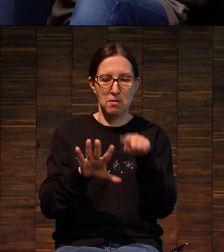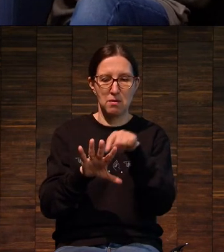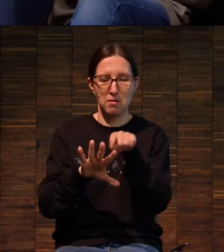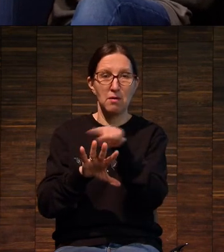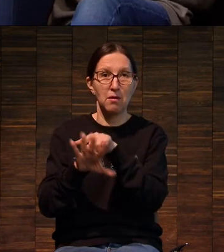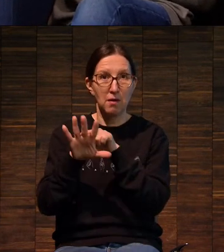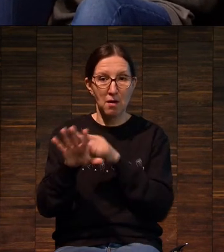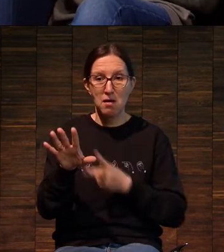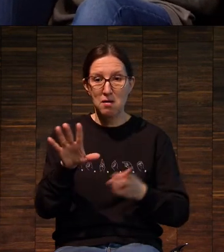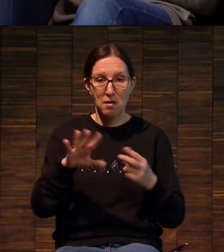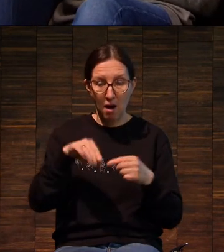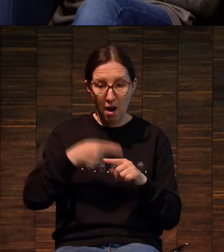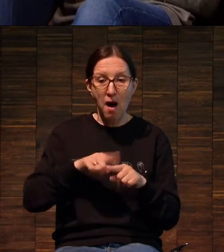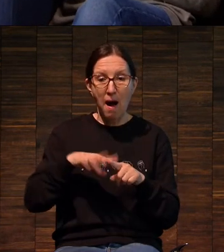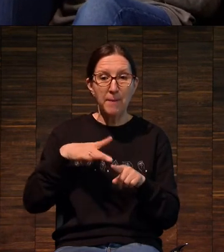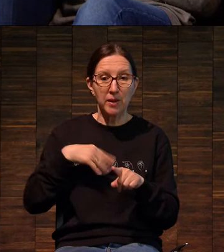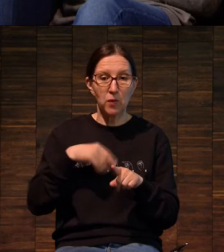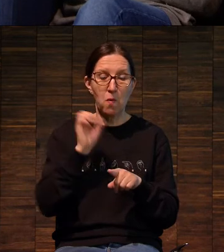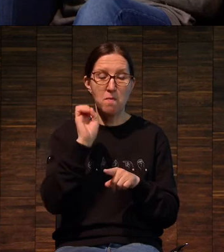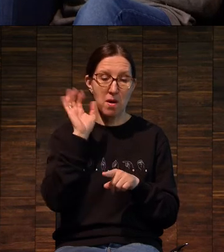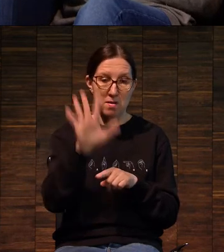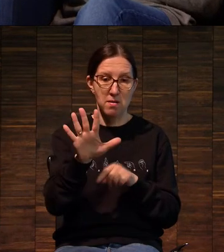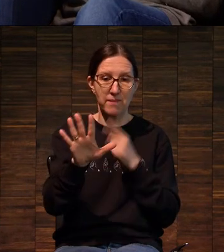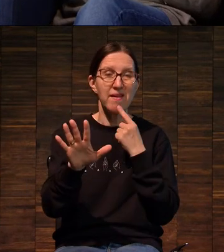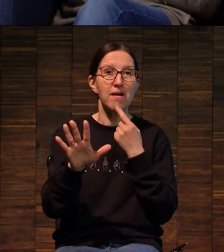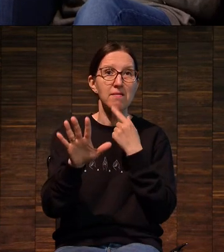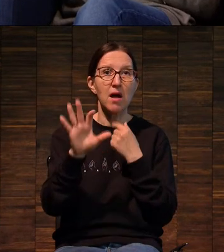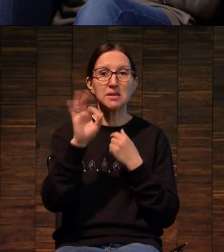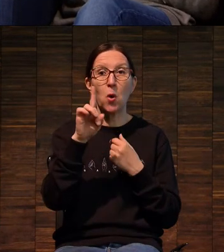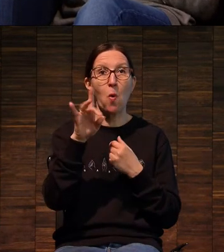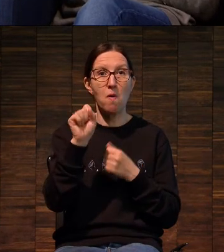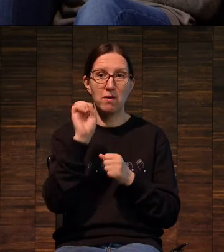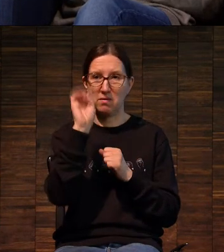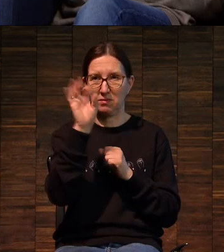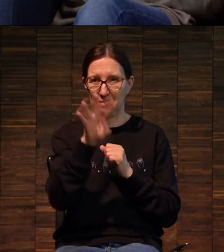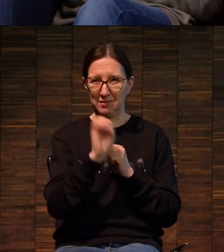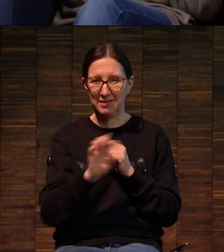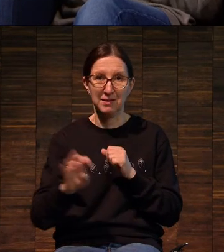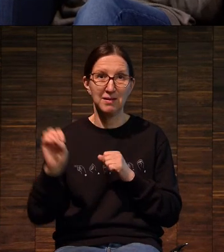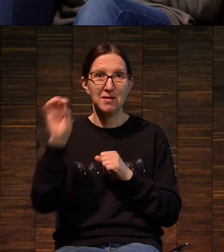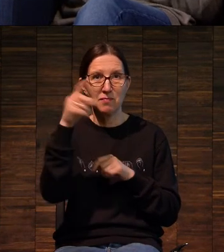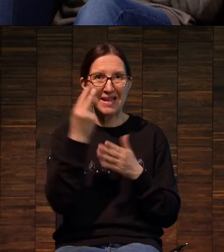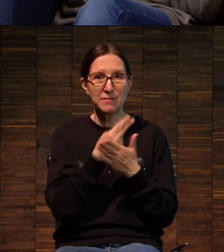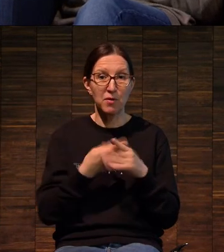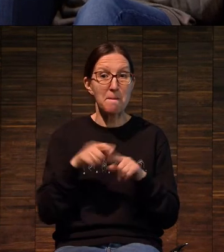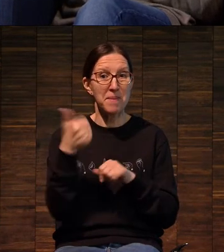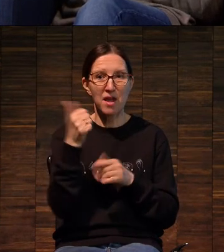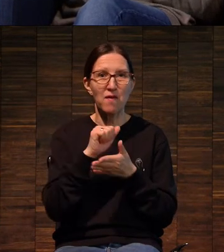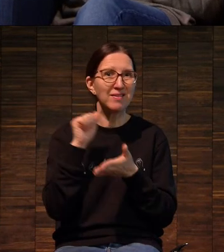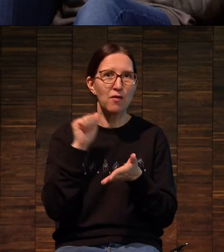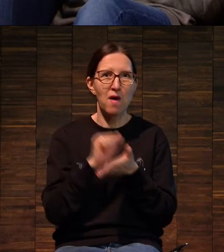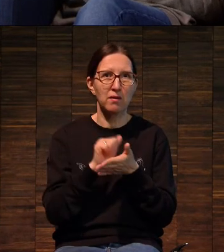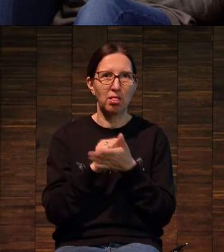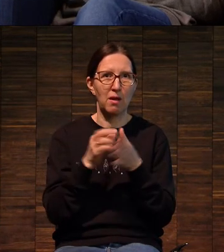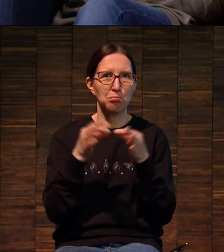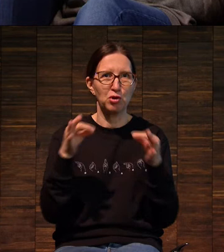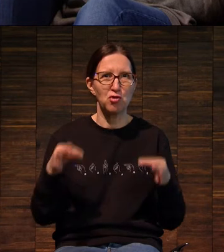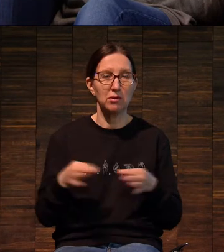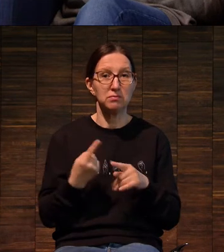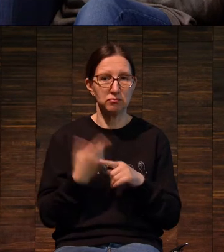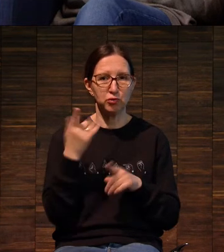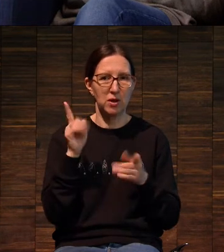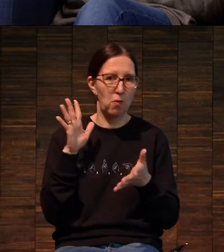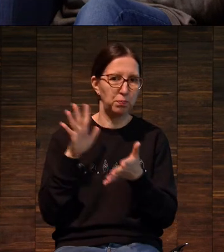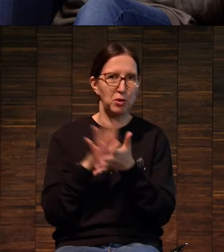трафаретная печать, это рука и сверху набрызганы красной охрой, набрызганы изображения. Таким образом получается изображение